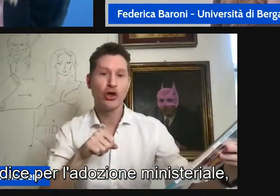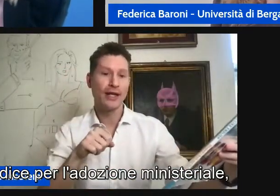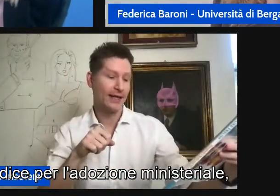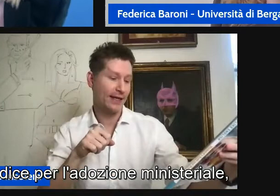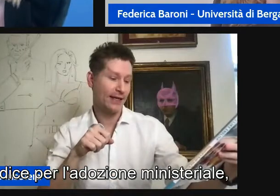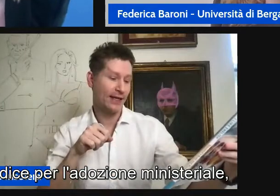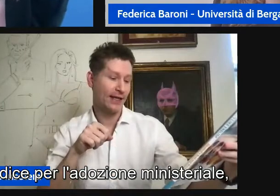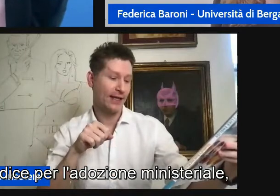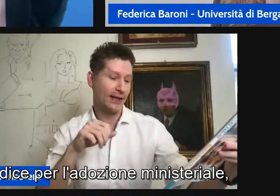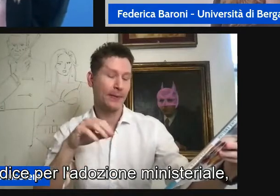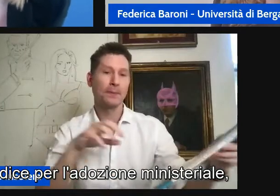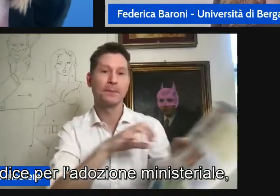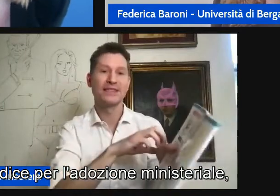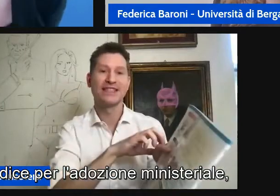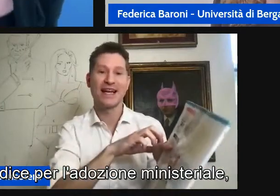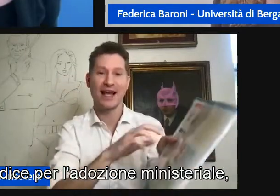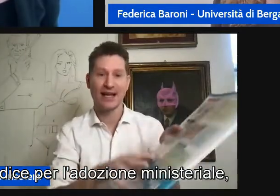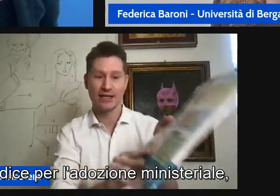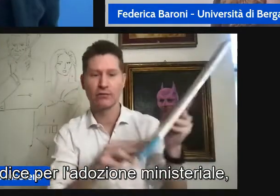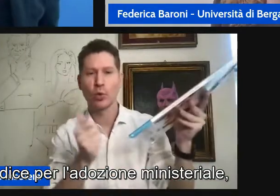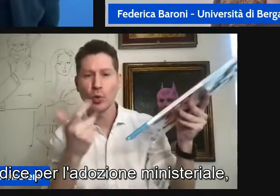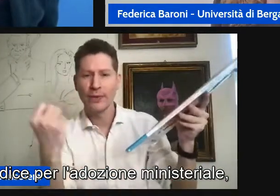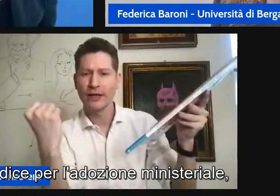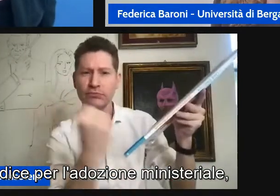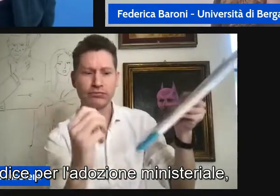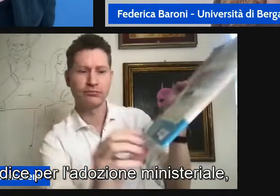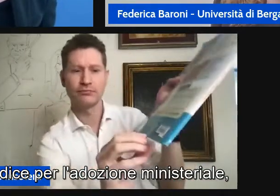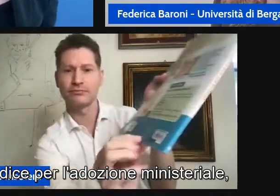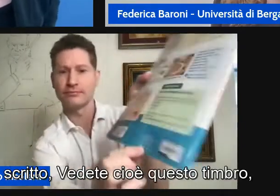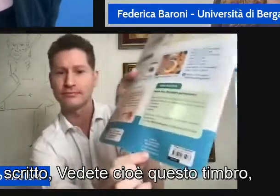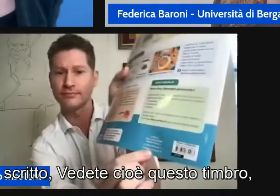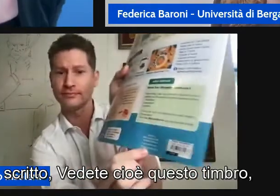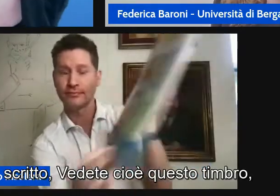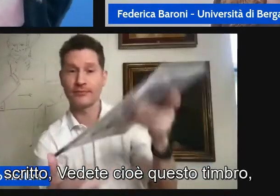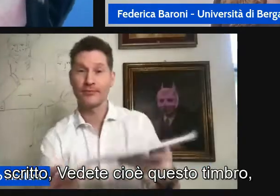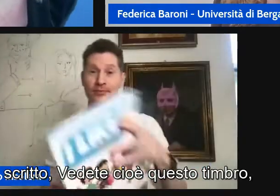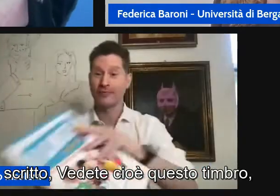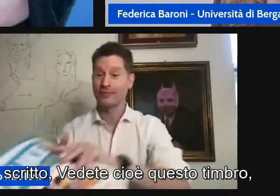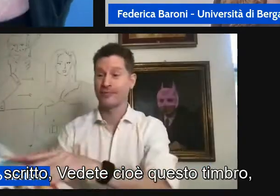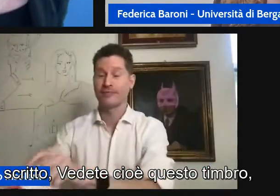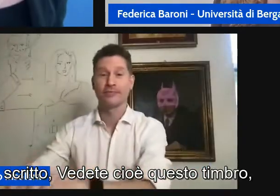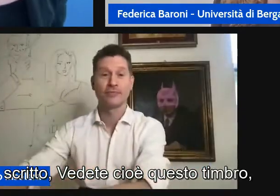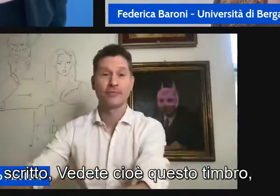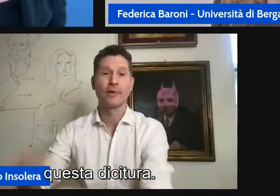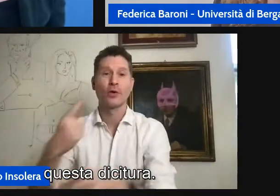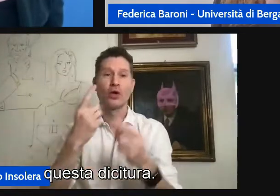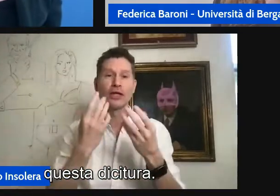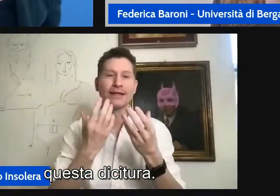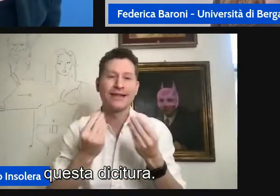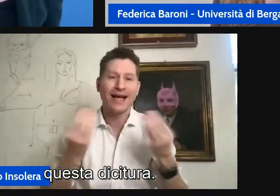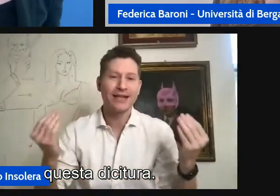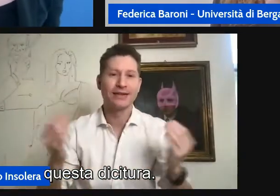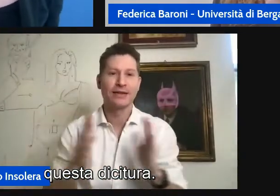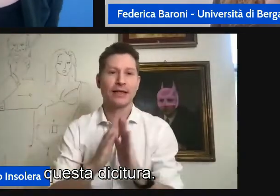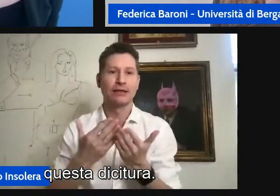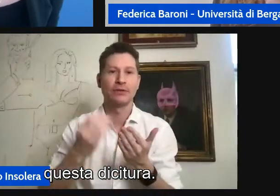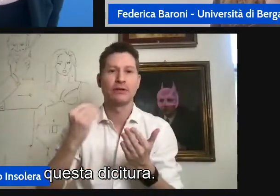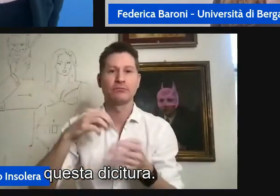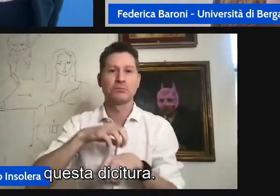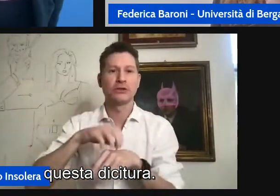il codice per l'adozione ministeriale qua c'è scritto vedete c'è questo timbro questa vicitura